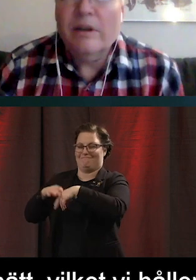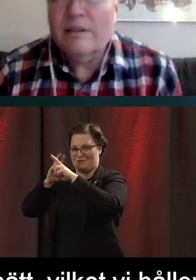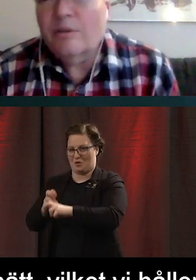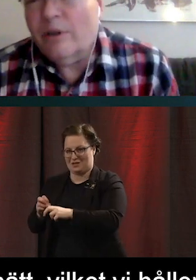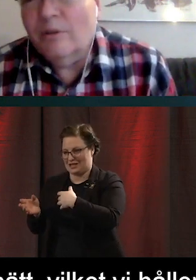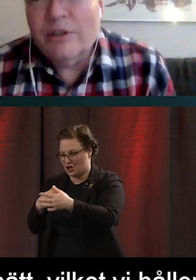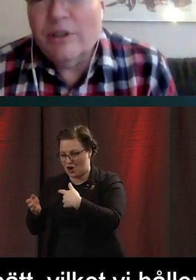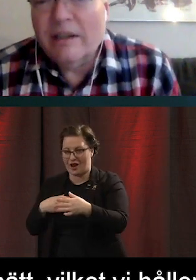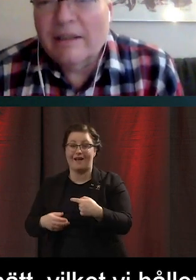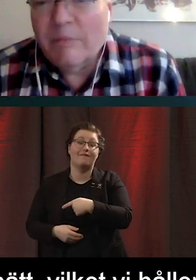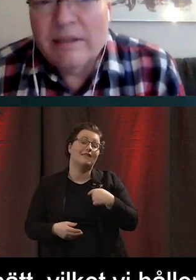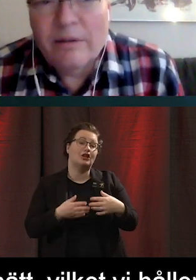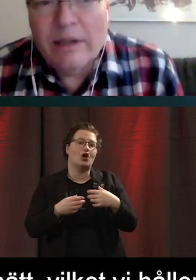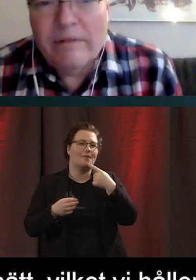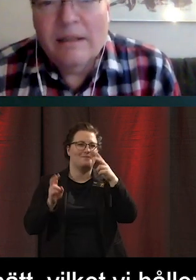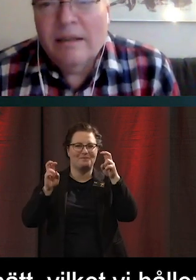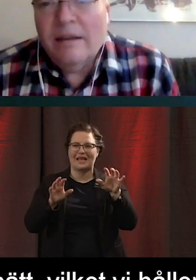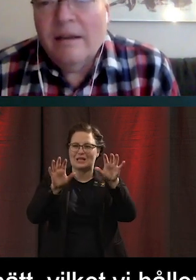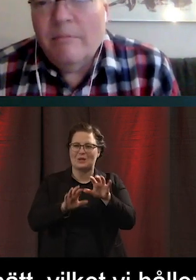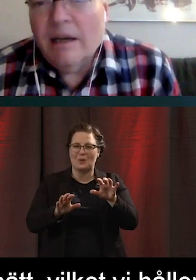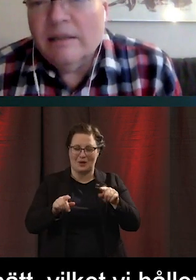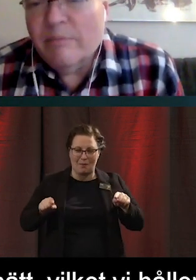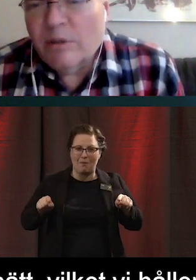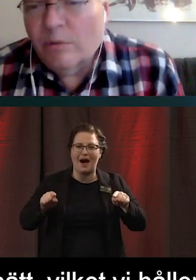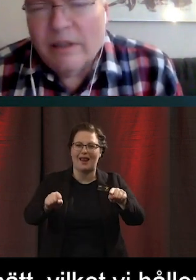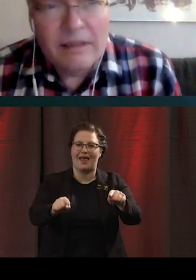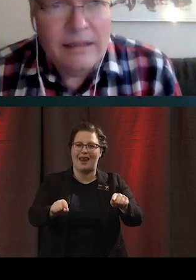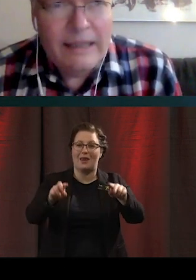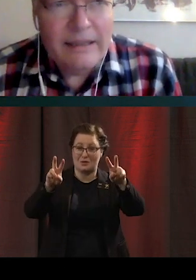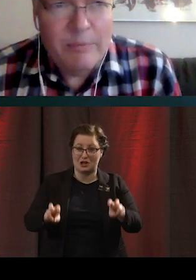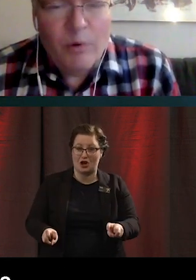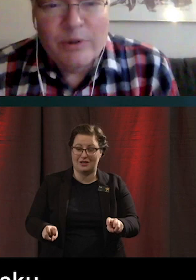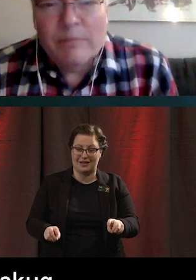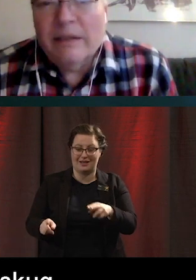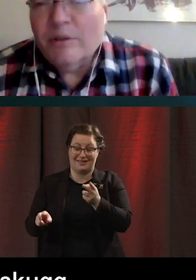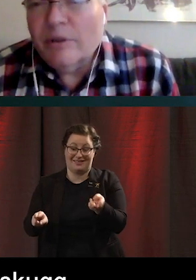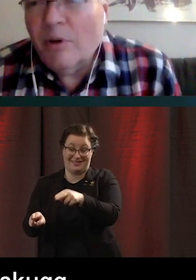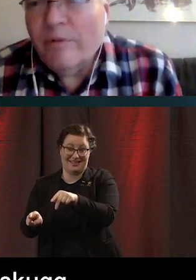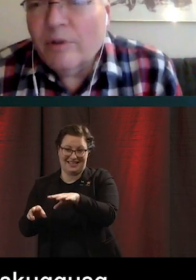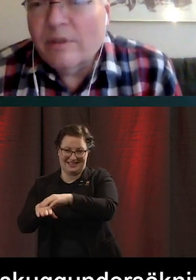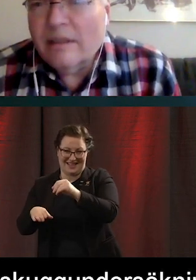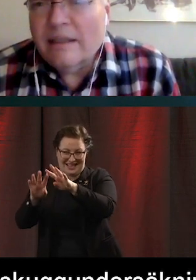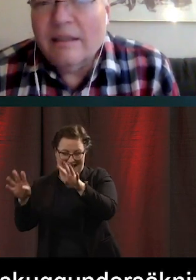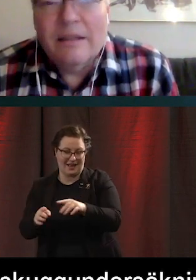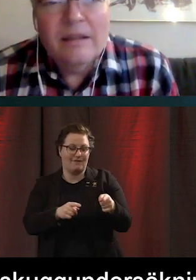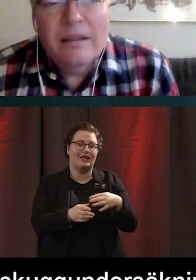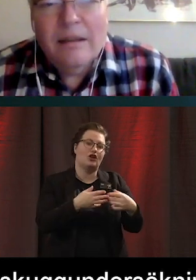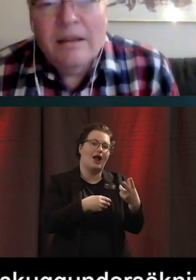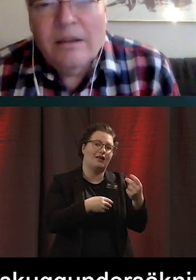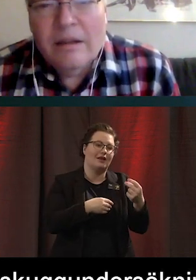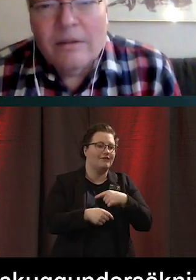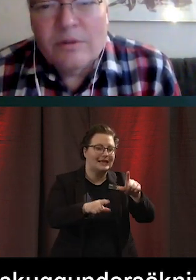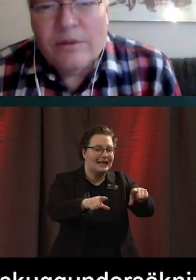Vi gör en skuggundersökning kan man säga då. Där vi med andra metoder letar på just människor som har funktionsnedsättningar.